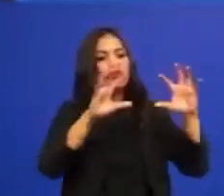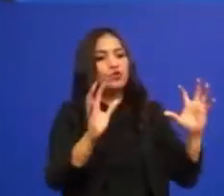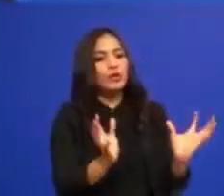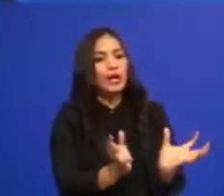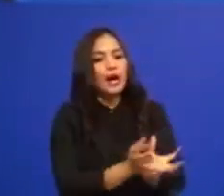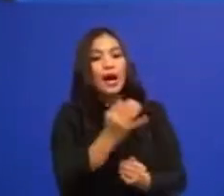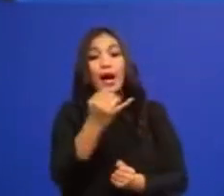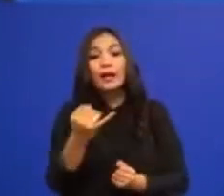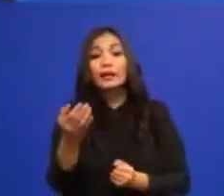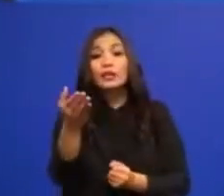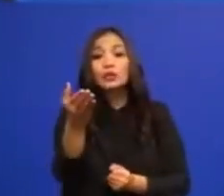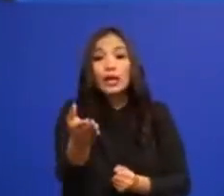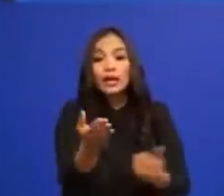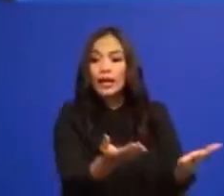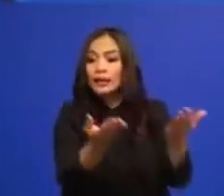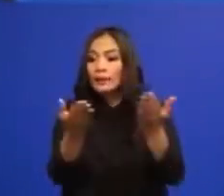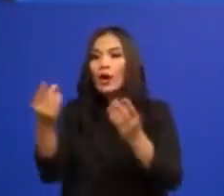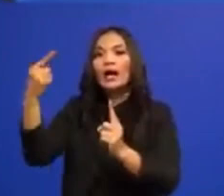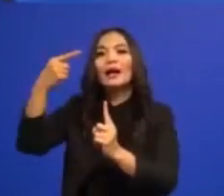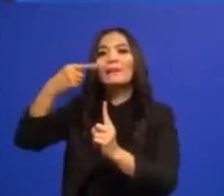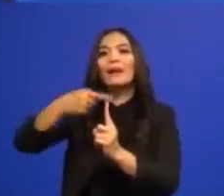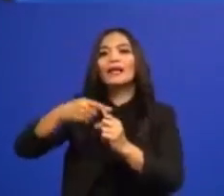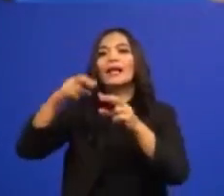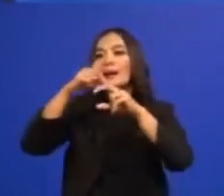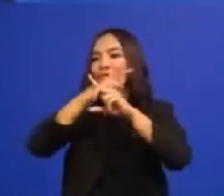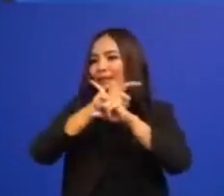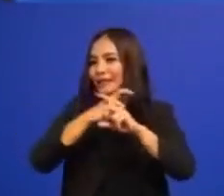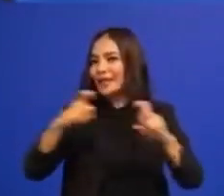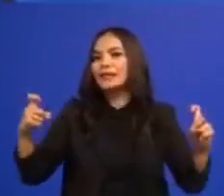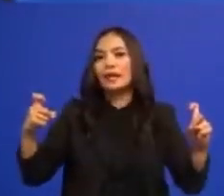Sehingga saudara dibawa kepada kebinasaan.